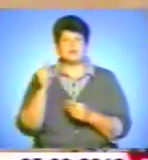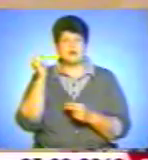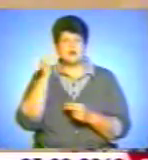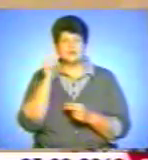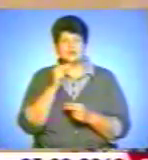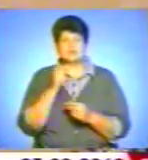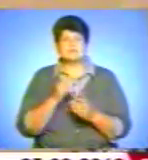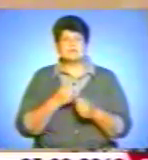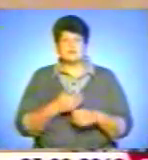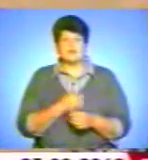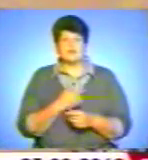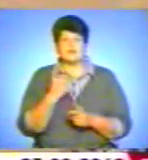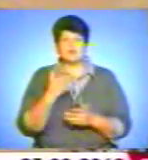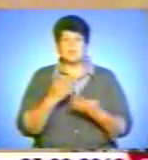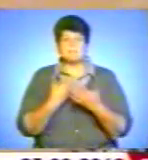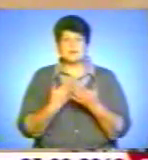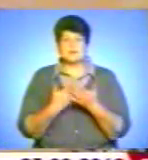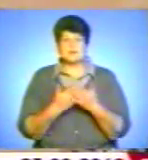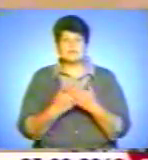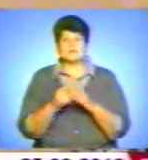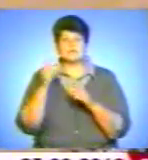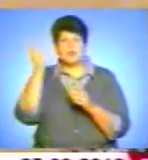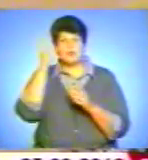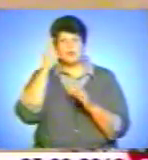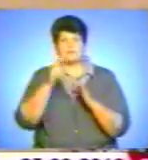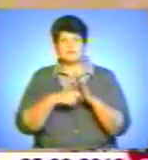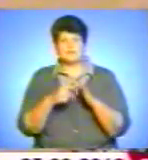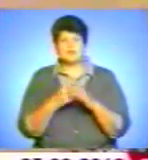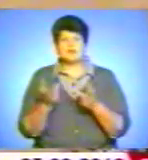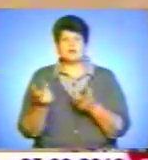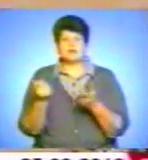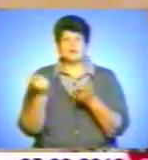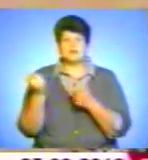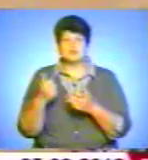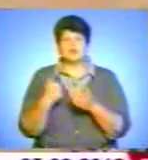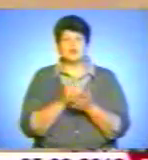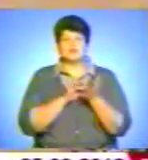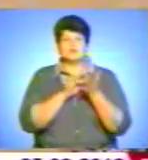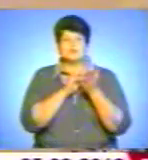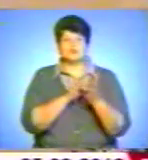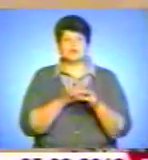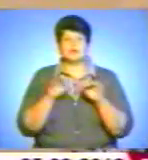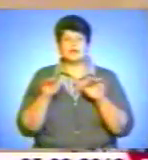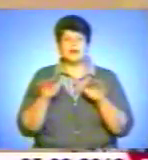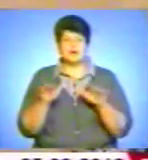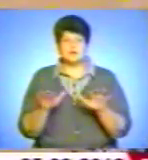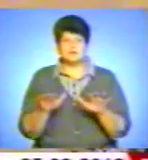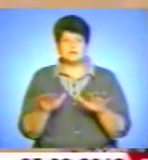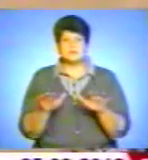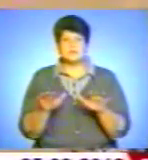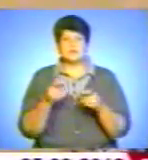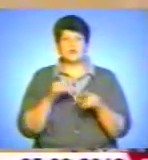стимулювання її до прикладних наукових досліджень, залучення студентів до туристичної діяльності, при